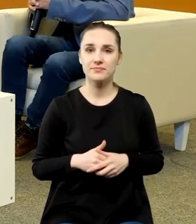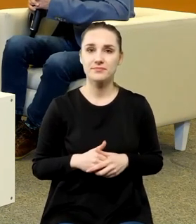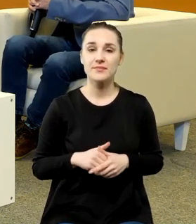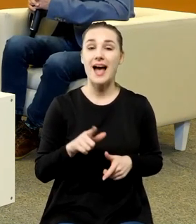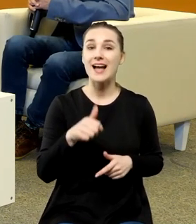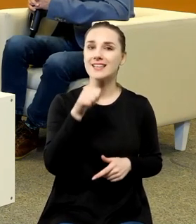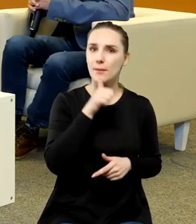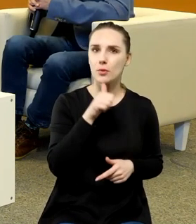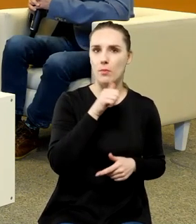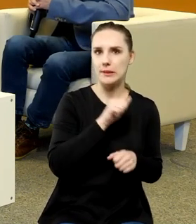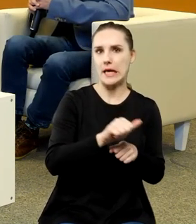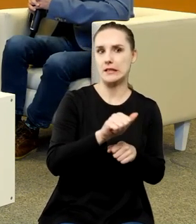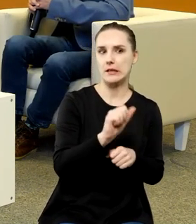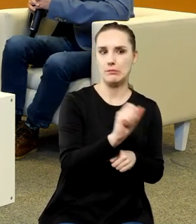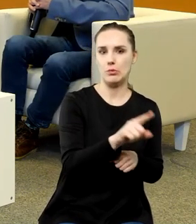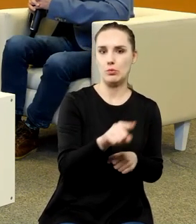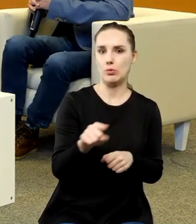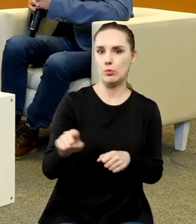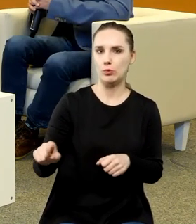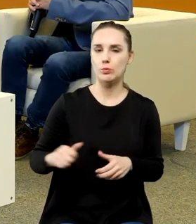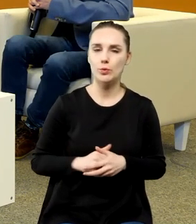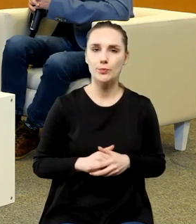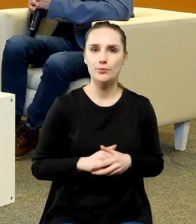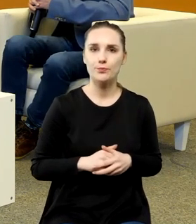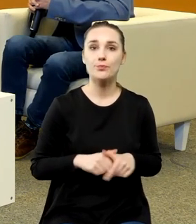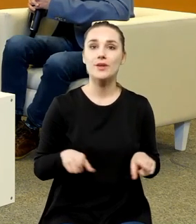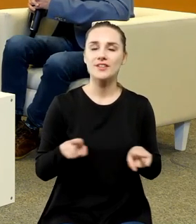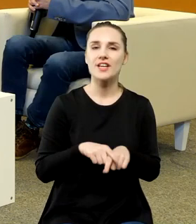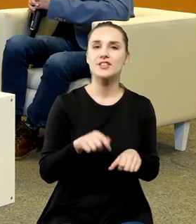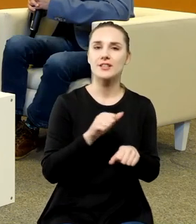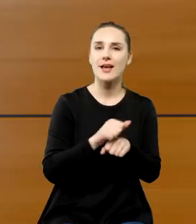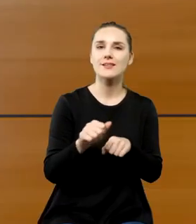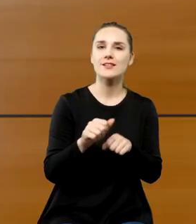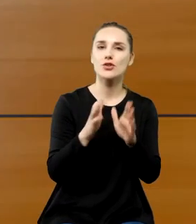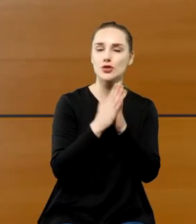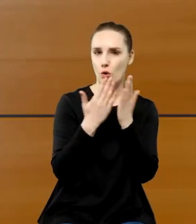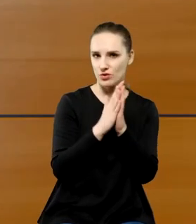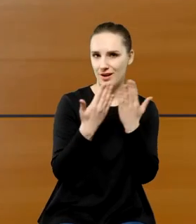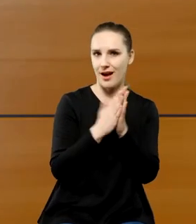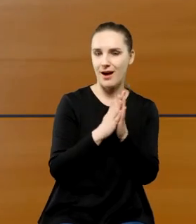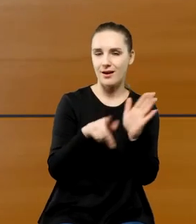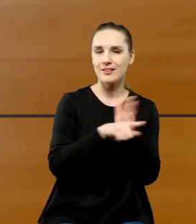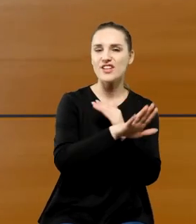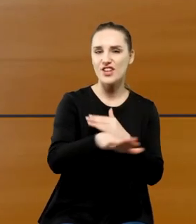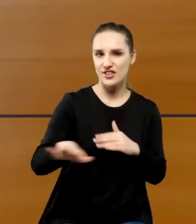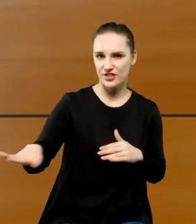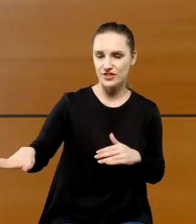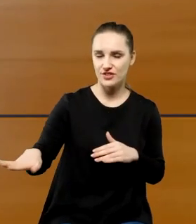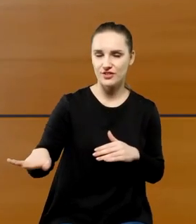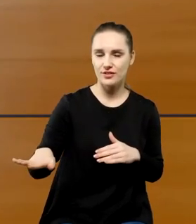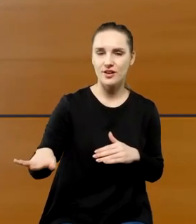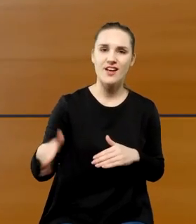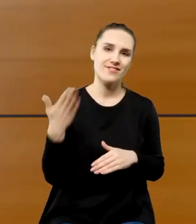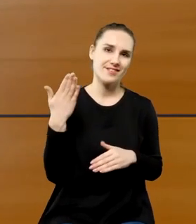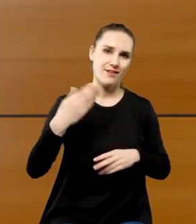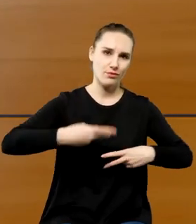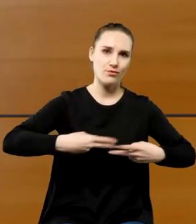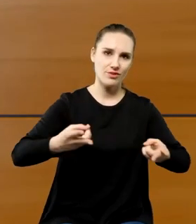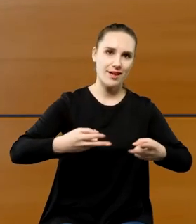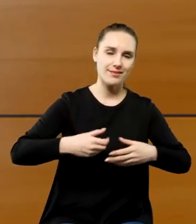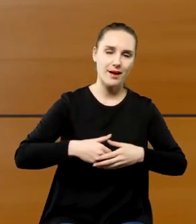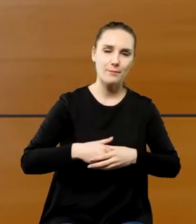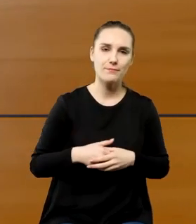te próby są podejmowane tutaj też widzą Państwo książkę dla dzieci która została wydana stosunkowo niedawno